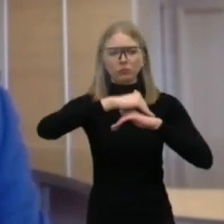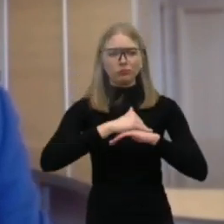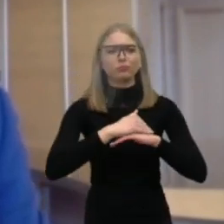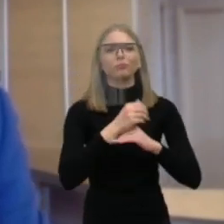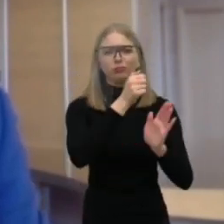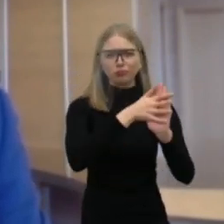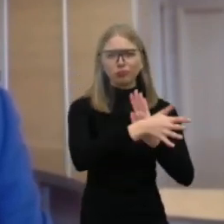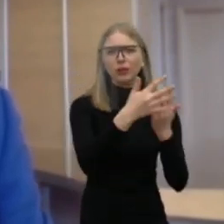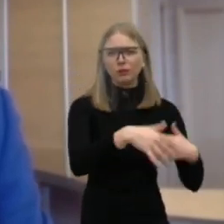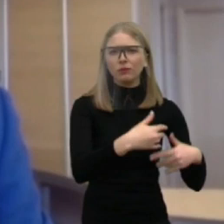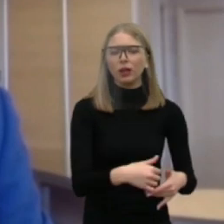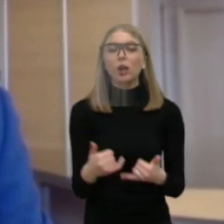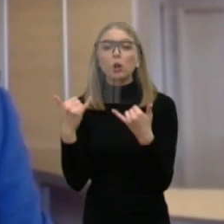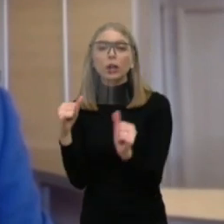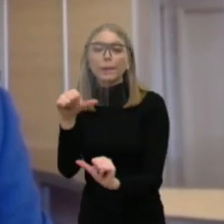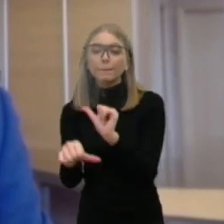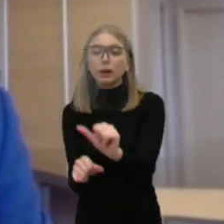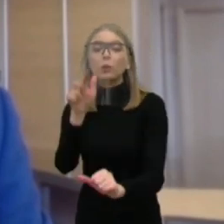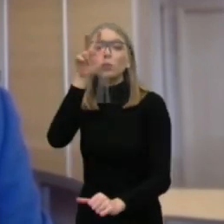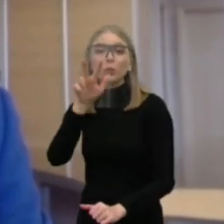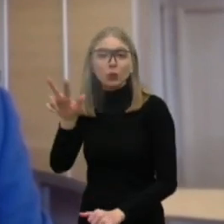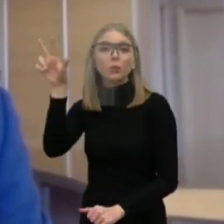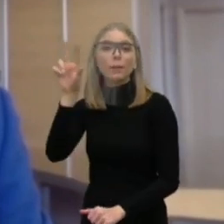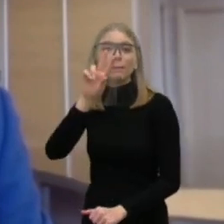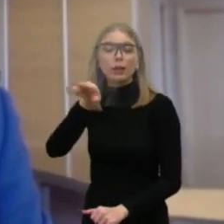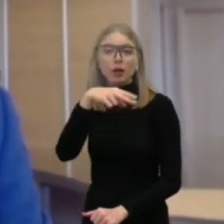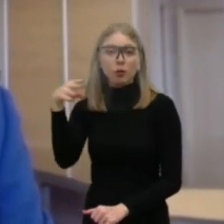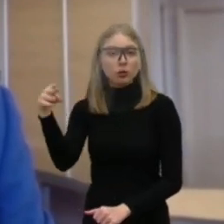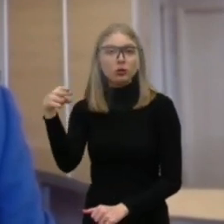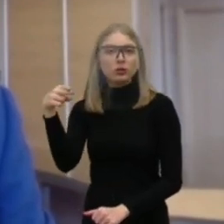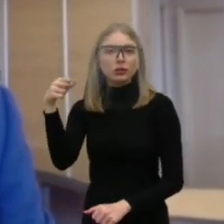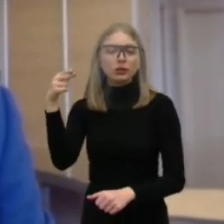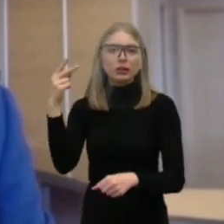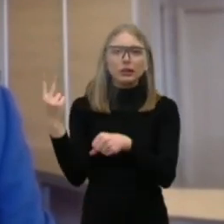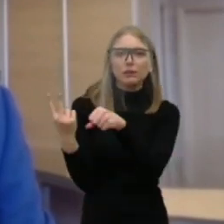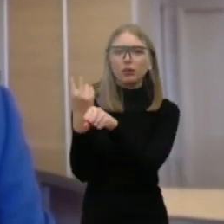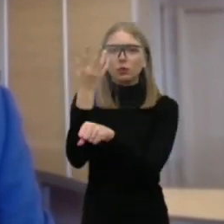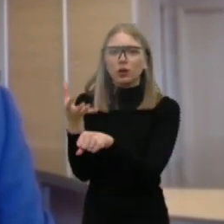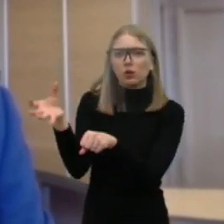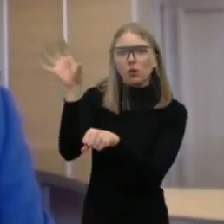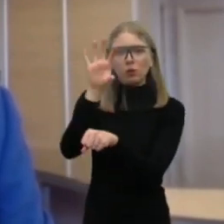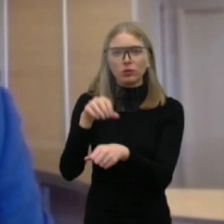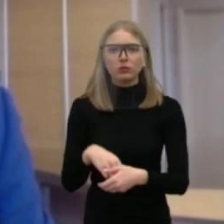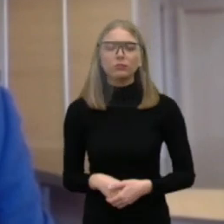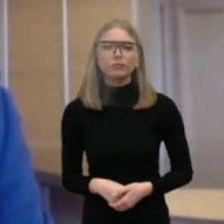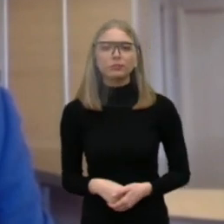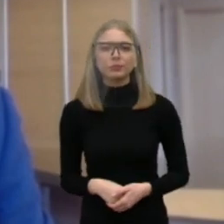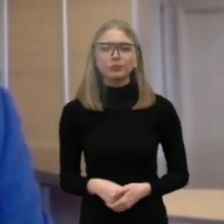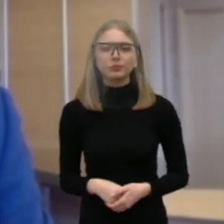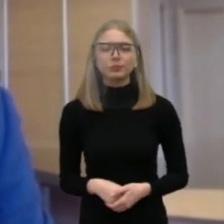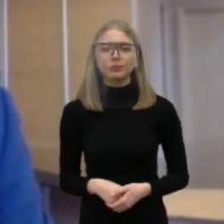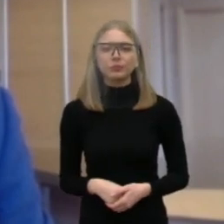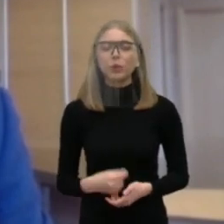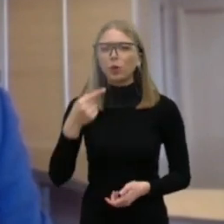3 milijonai šiemet numatyta, dvi gubai didesnė suma negu pernai. Lygiai grečiai dėl